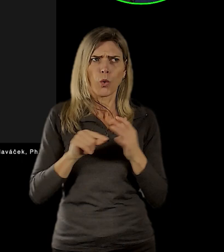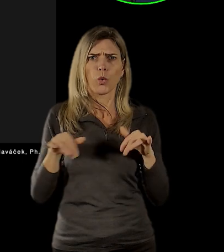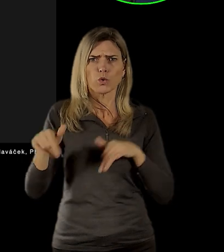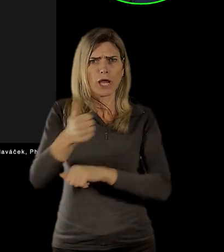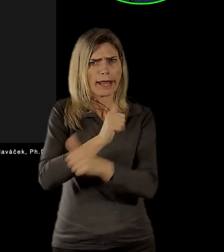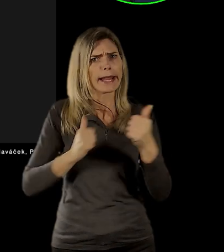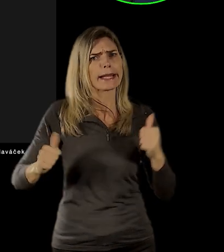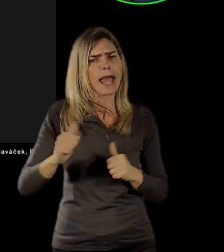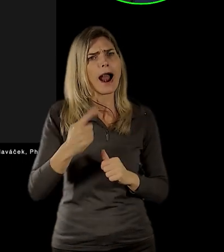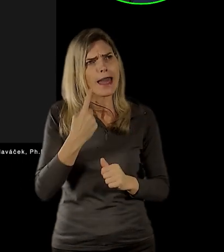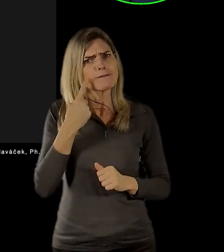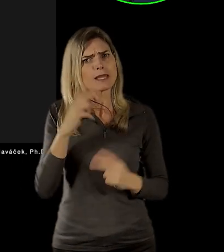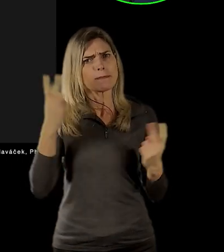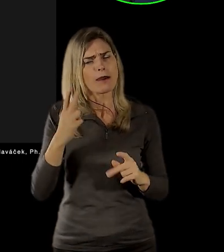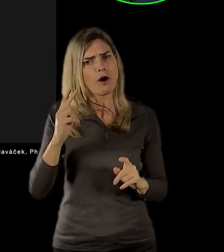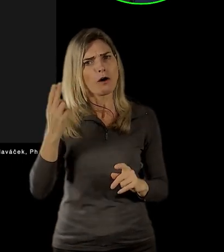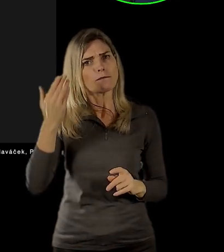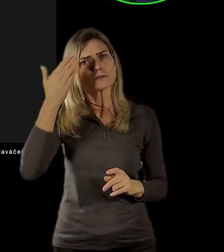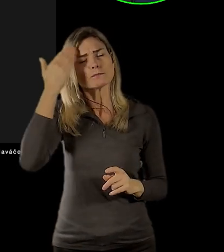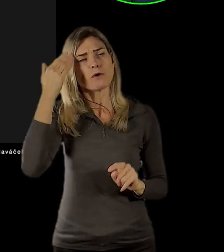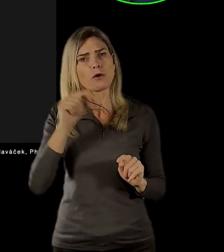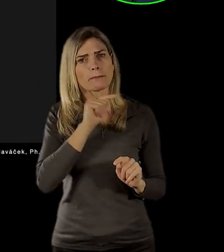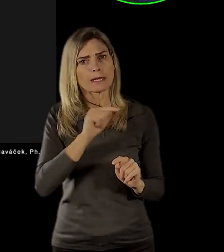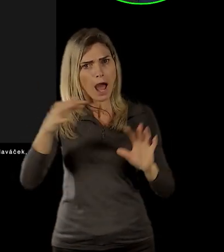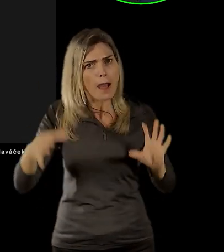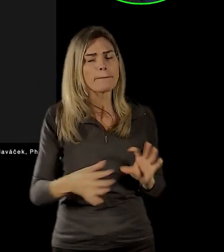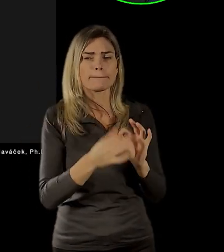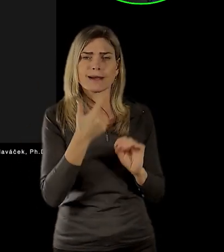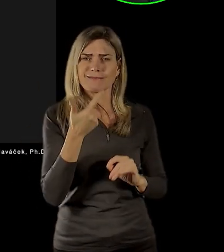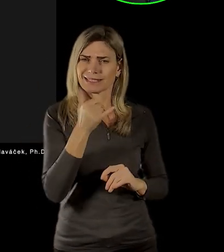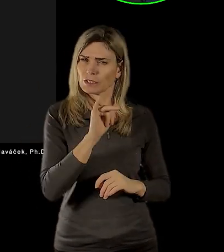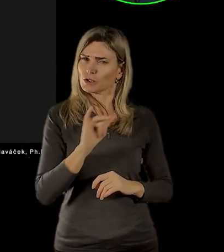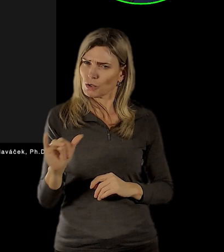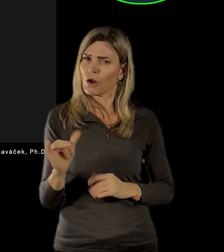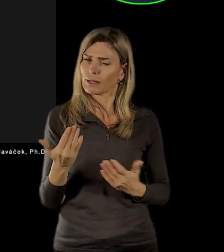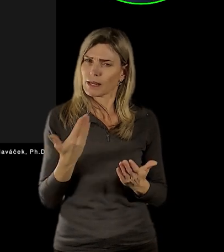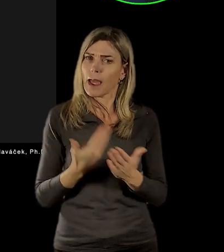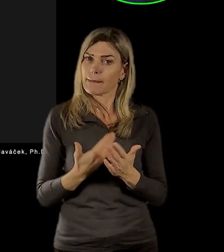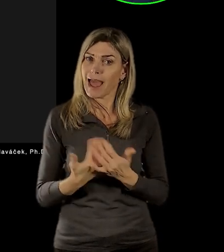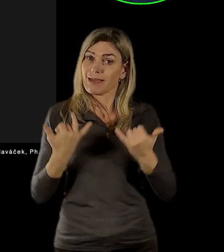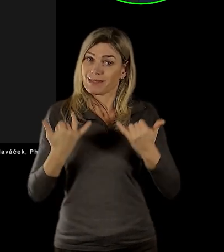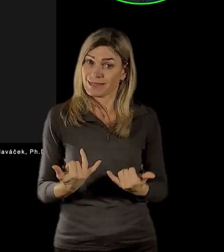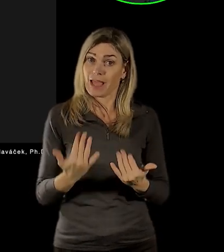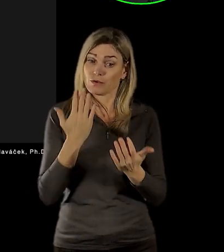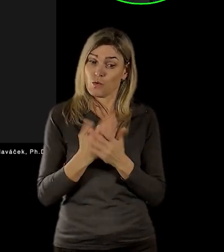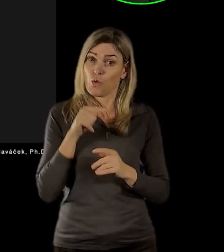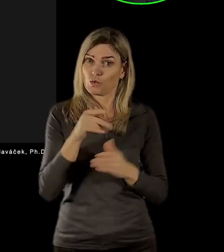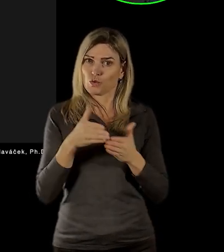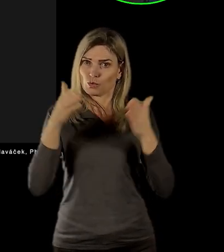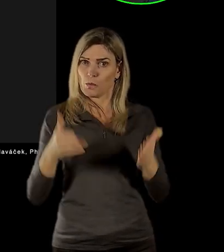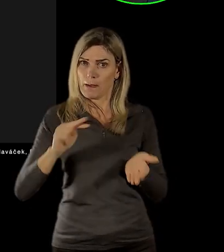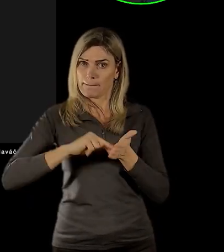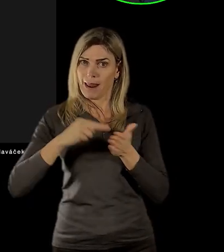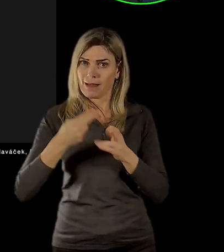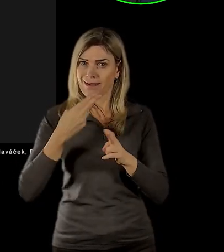paměťové stopy právě z 20. století, no a to je velkým úkolem pro to, co vzniká teď v tom objektu Domu Pážat.